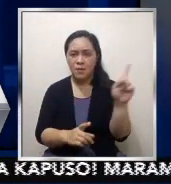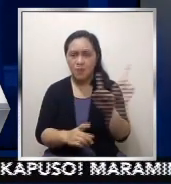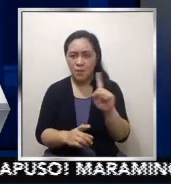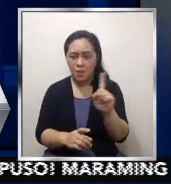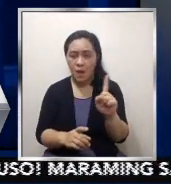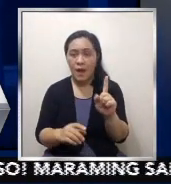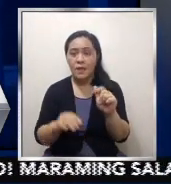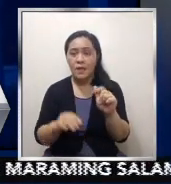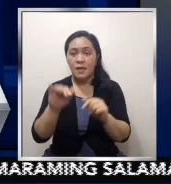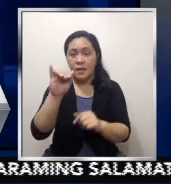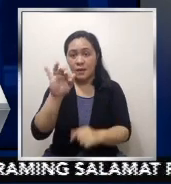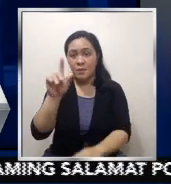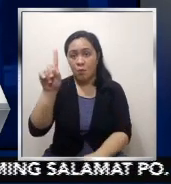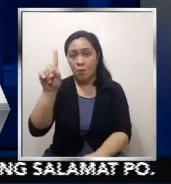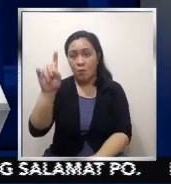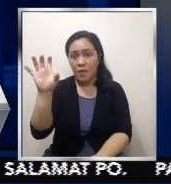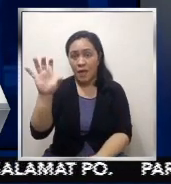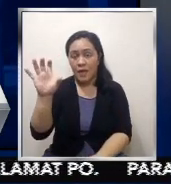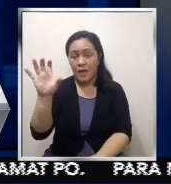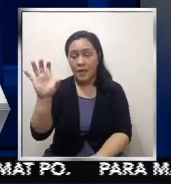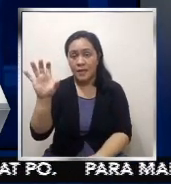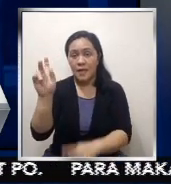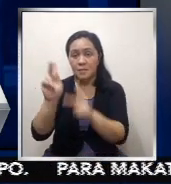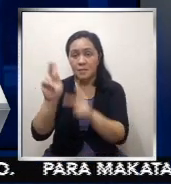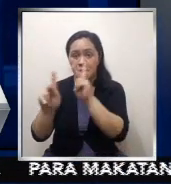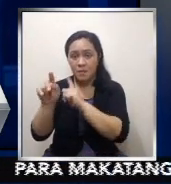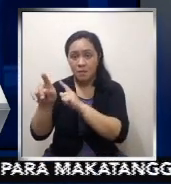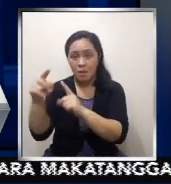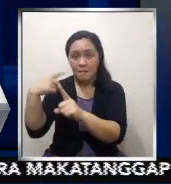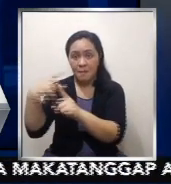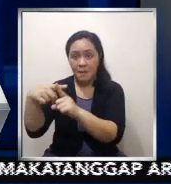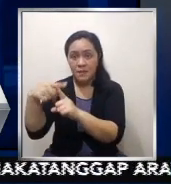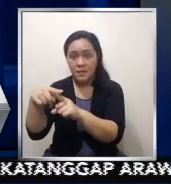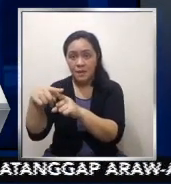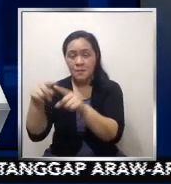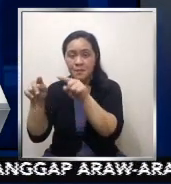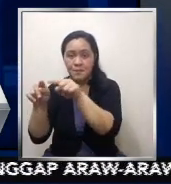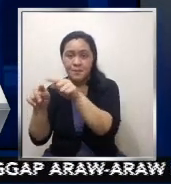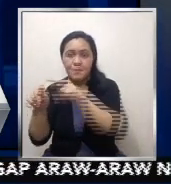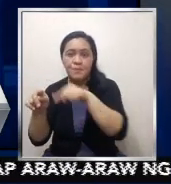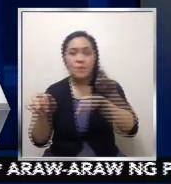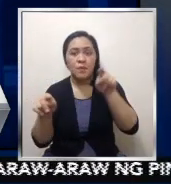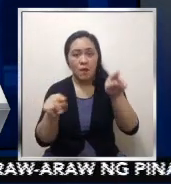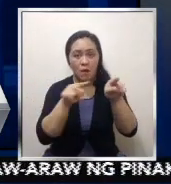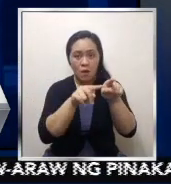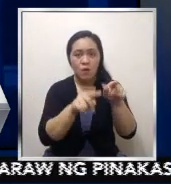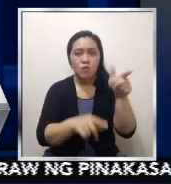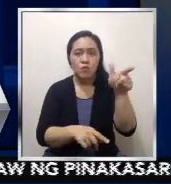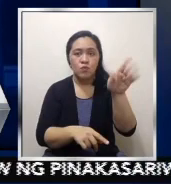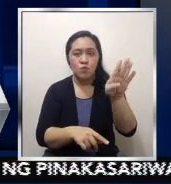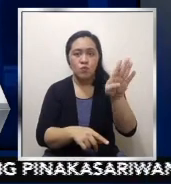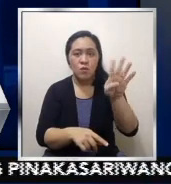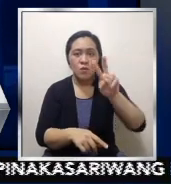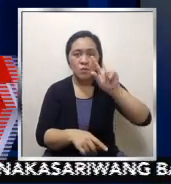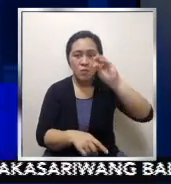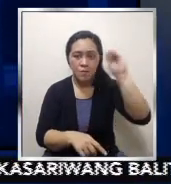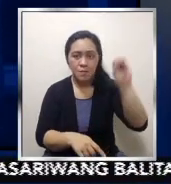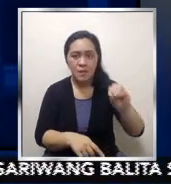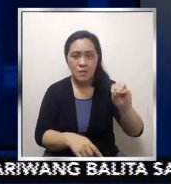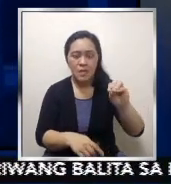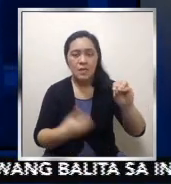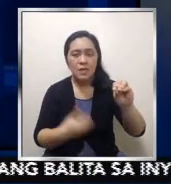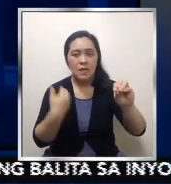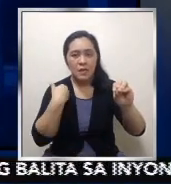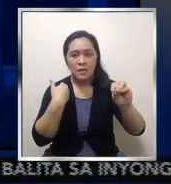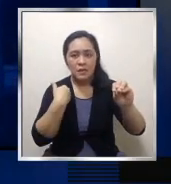hindi natitrace na 24% at ito po ay kailangan natin pag-ibuyang mahanap. Joseph Morong, Nakatutok